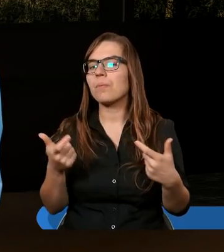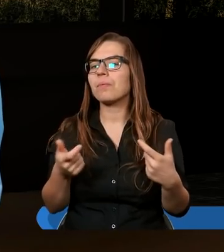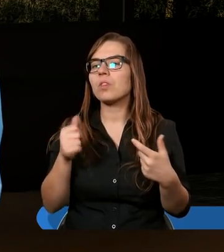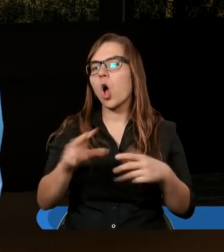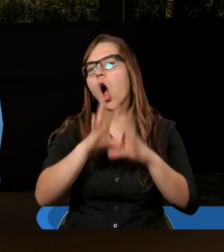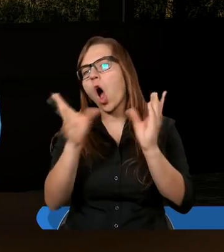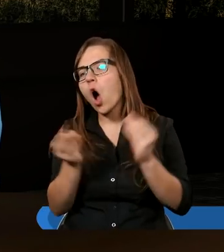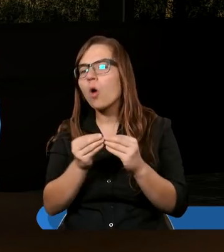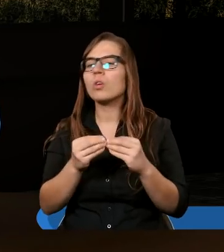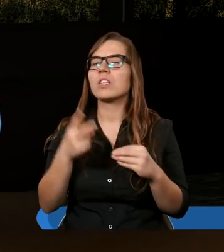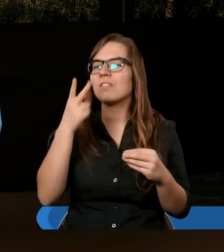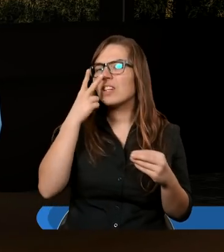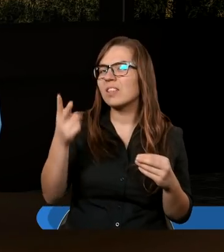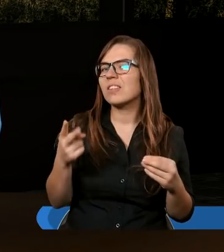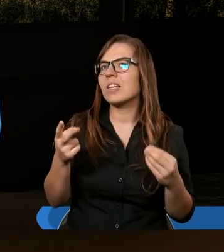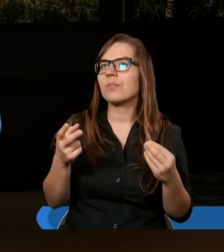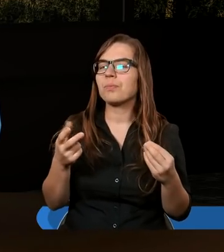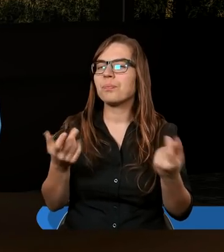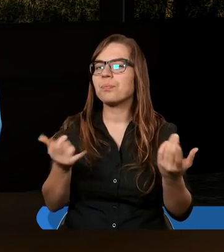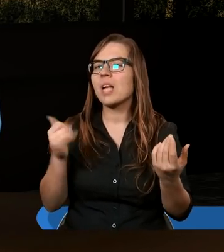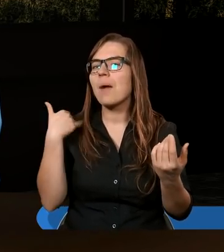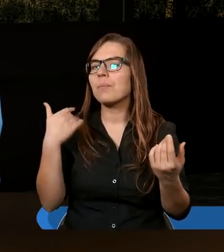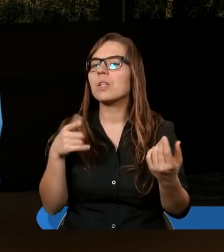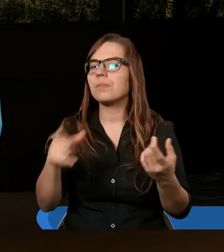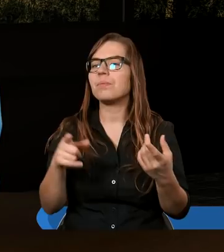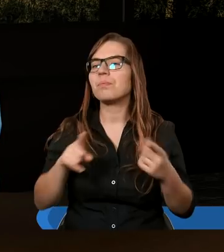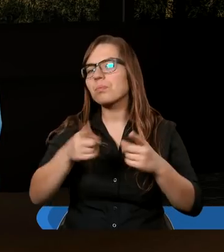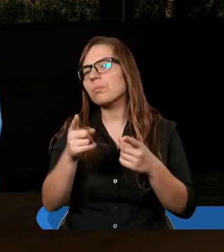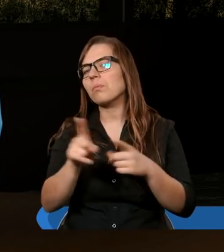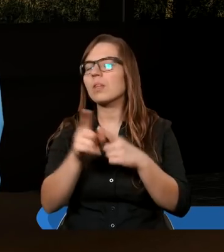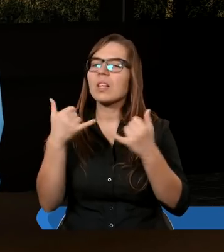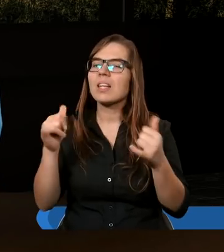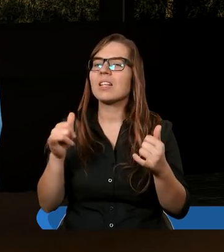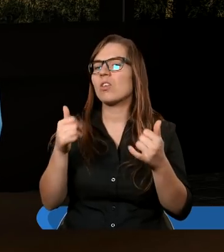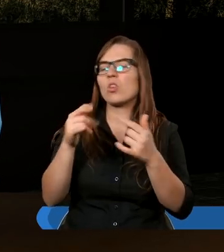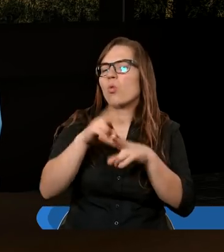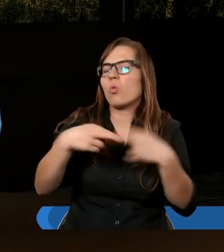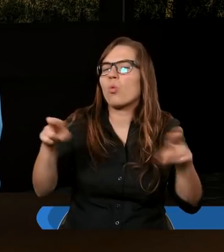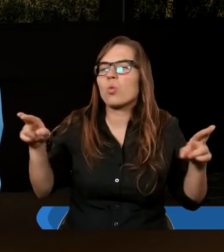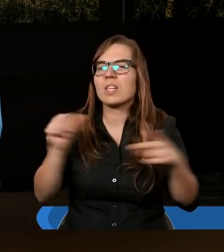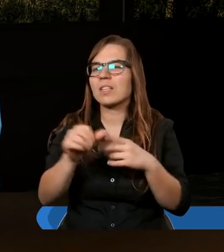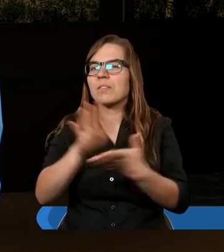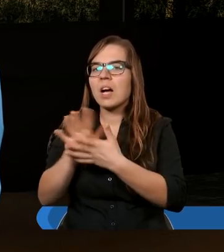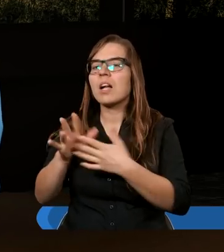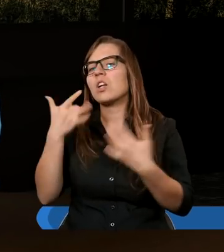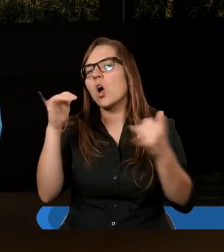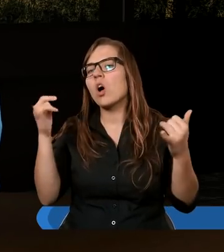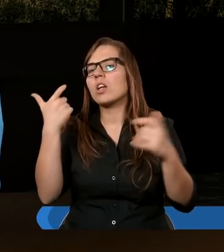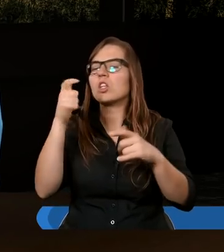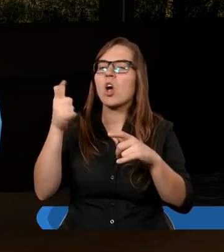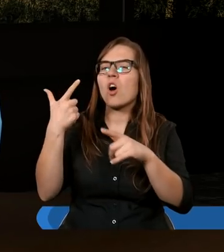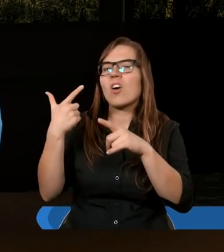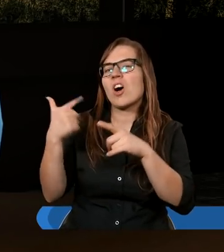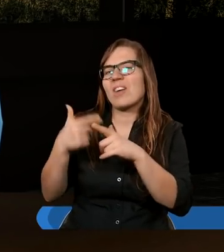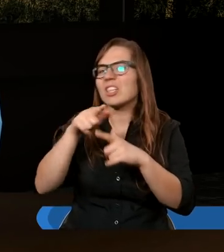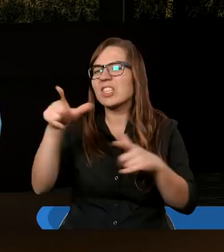ogólnie, kiedy widzimy, uczniami Jezusa byli różni ludzie, czasami skrajnie się różniący. I te sto dwadzieścia osób, które tam się